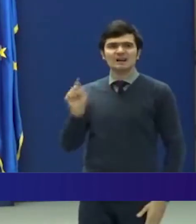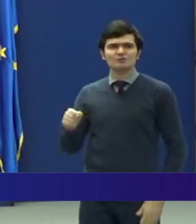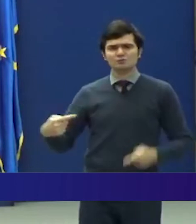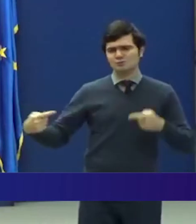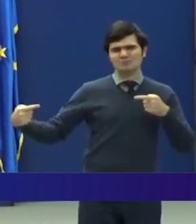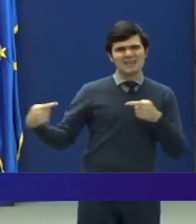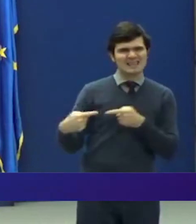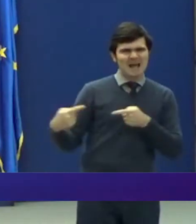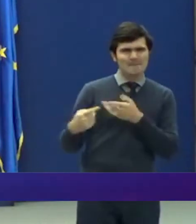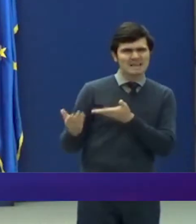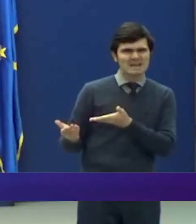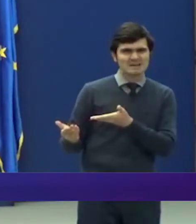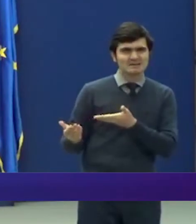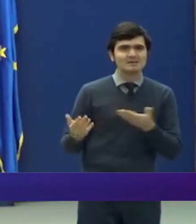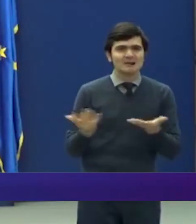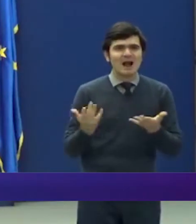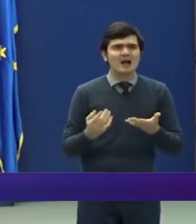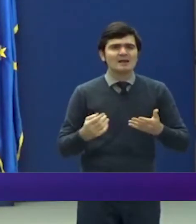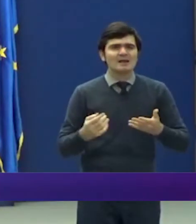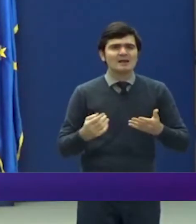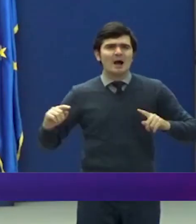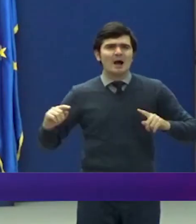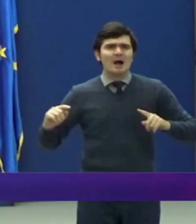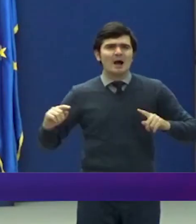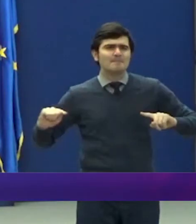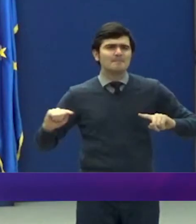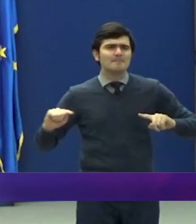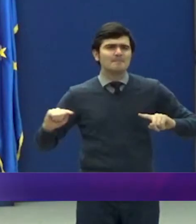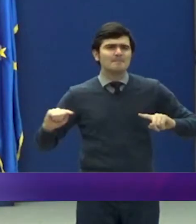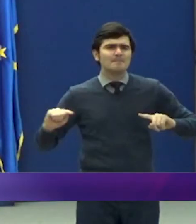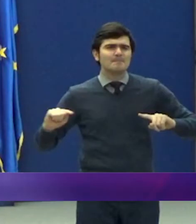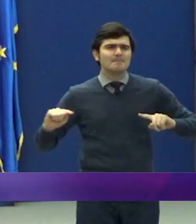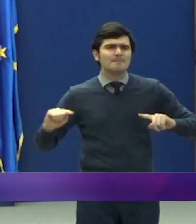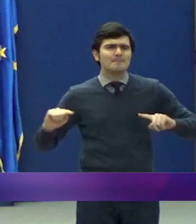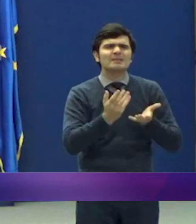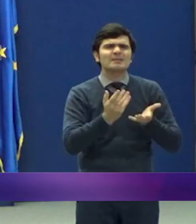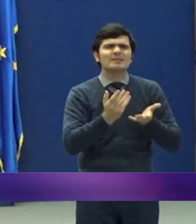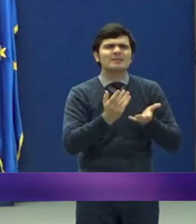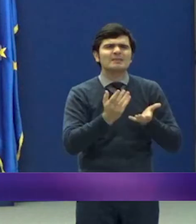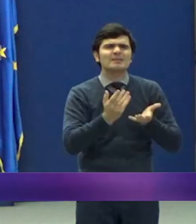inamic ce a pus o întreagă planetă în fața unei mari provocări.